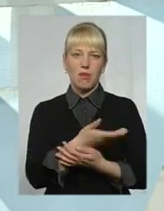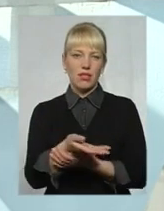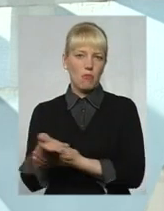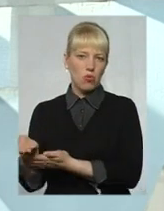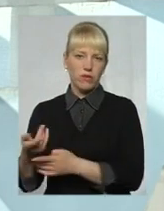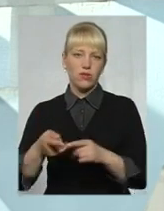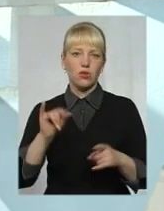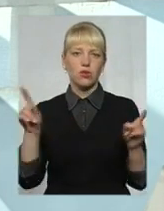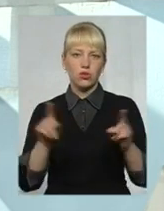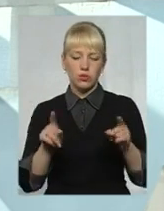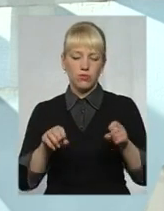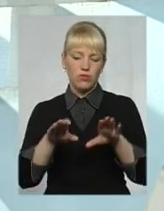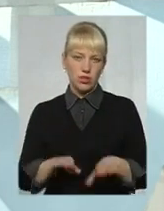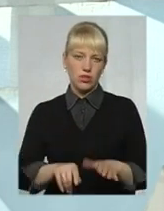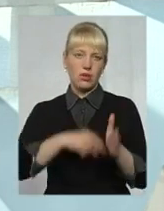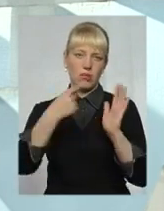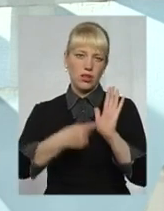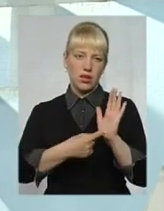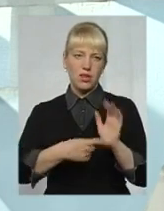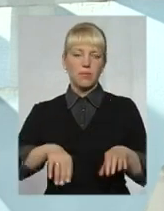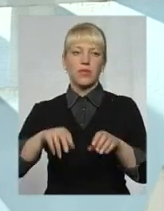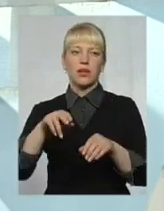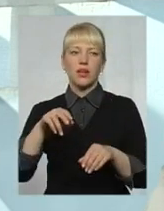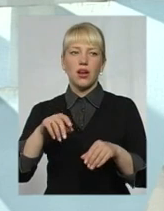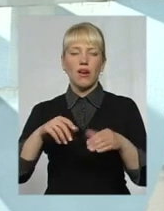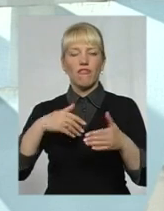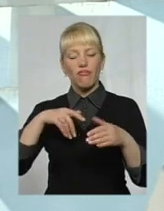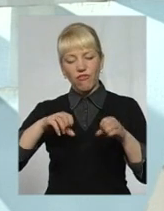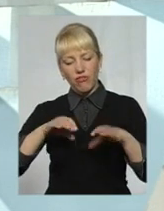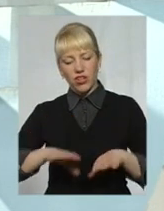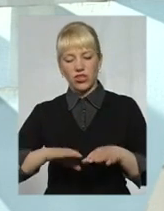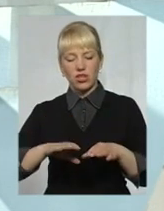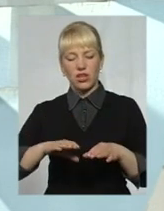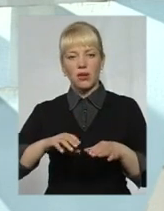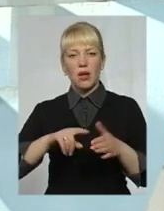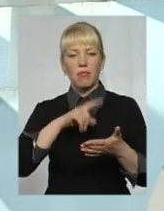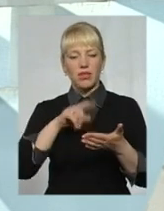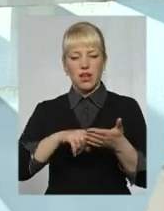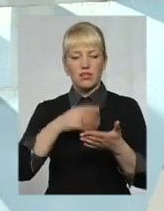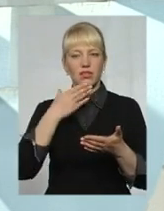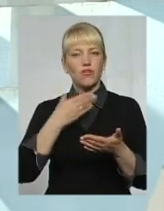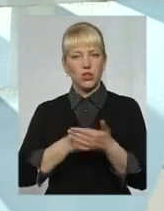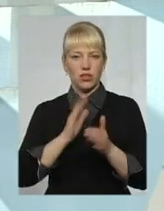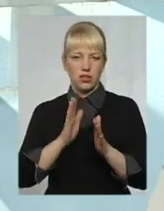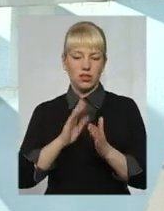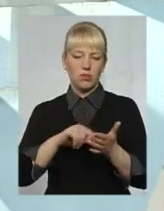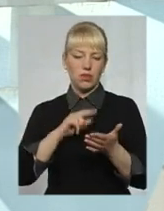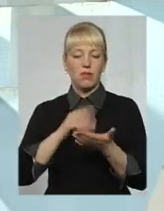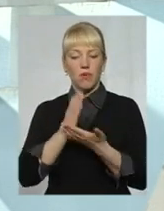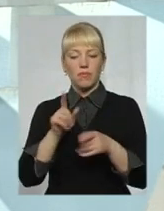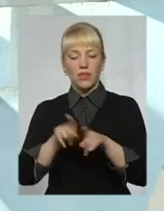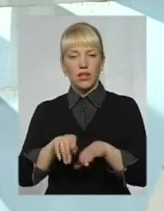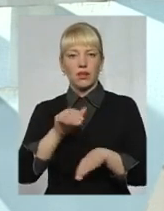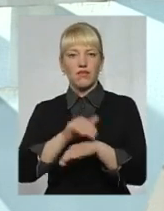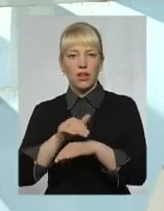вирішення питання громадськими організаціями виключно своїх питань. Оскільки ми маємо такі факти, що громадська